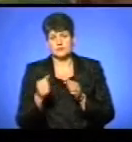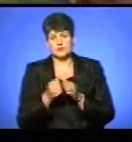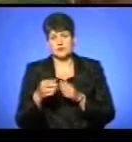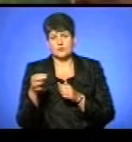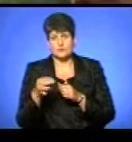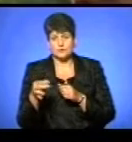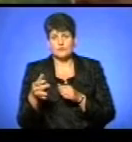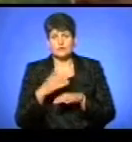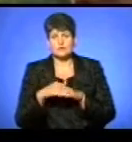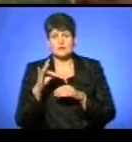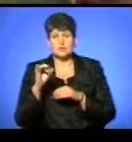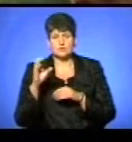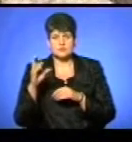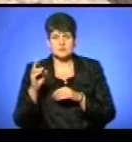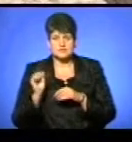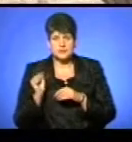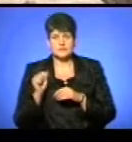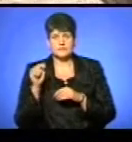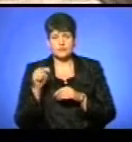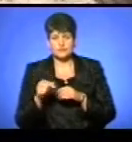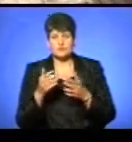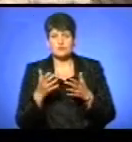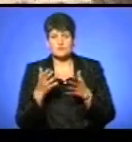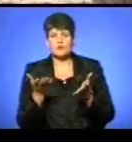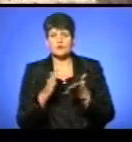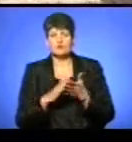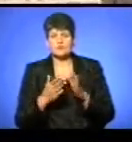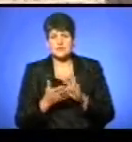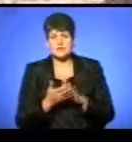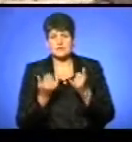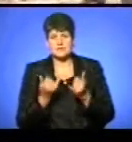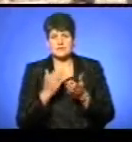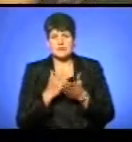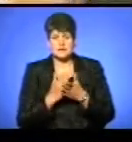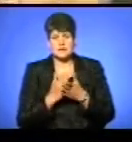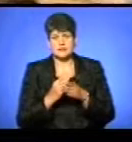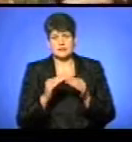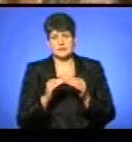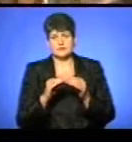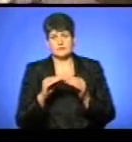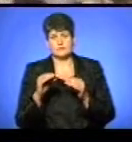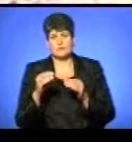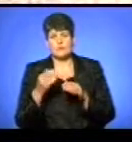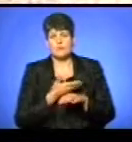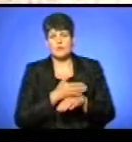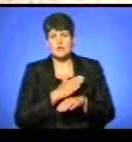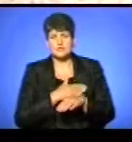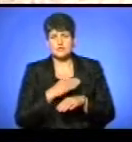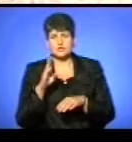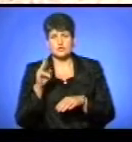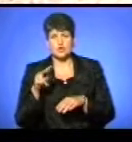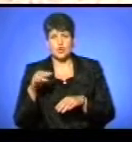«Технобудцентр» та «Тернопіль-Мостобуду» з'ясовують, в якому стані знаходиться так званий «польський шлюз». Востаннє його